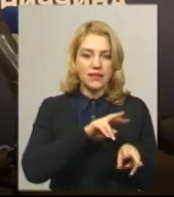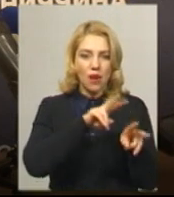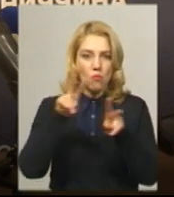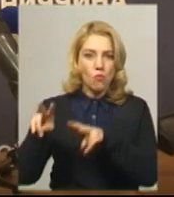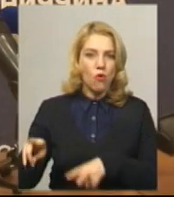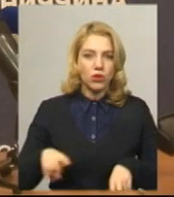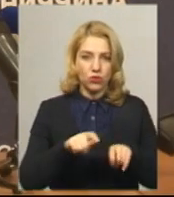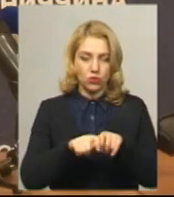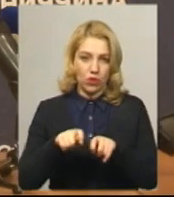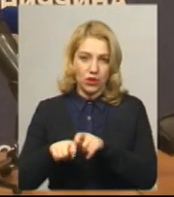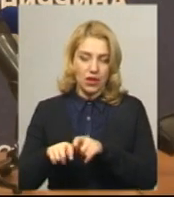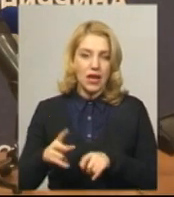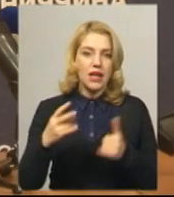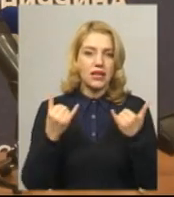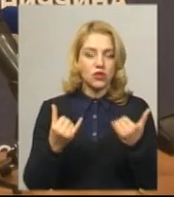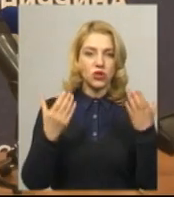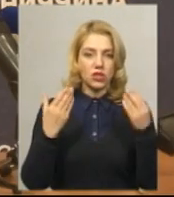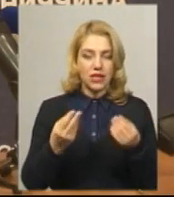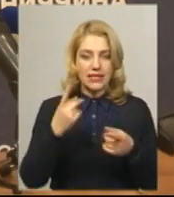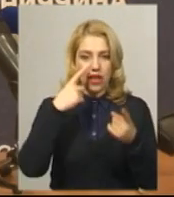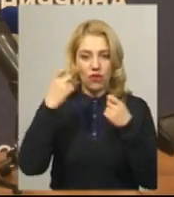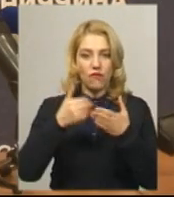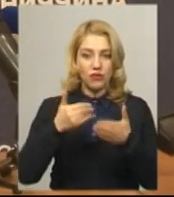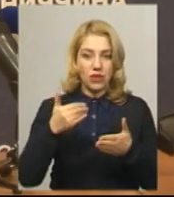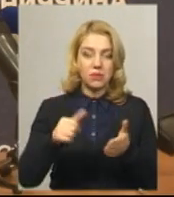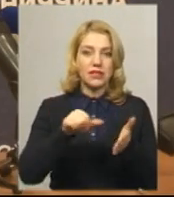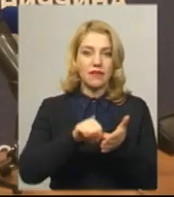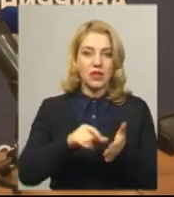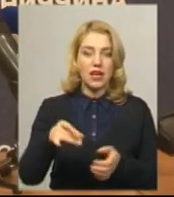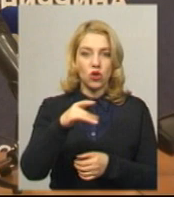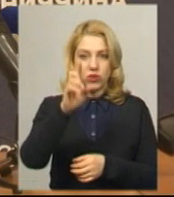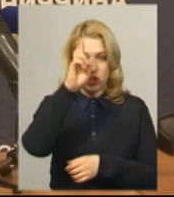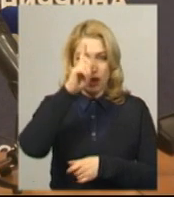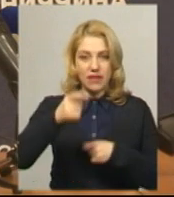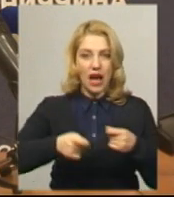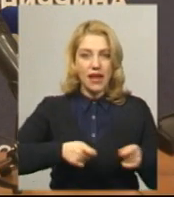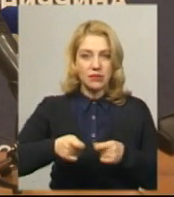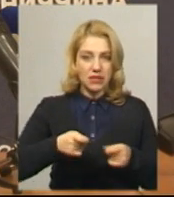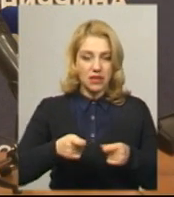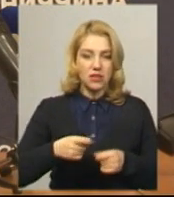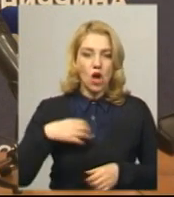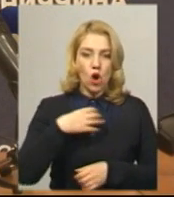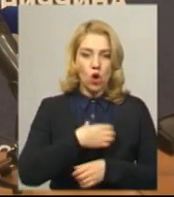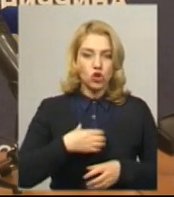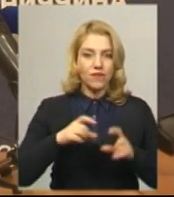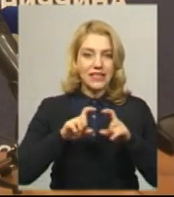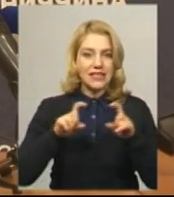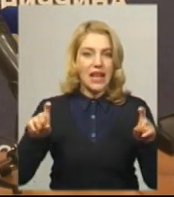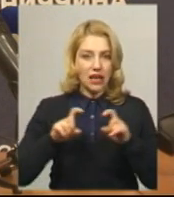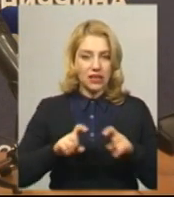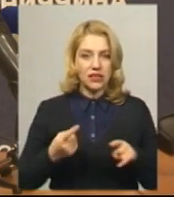сьогоднішній день за інформацією від представників районних державних адміністрацій основні заклади, а це